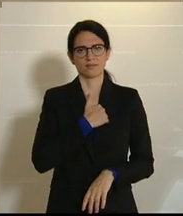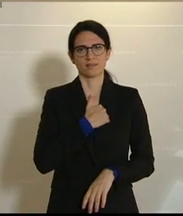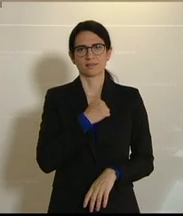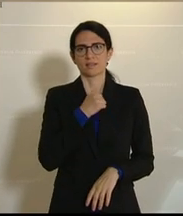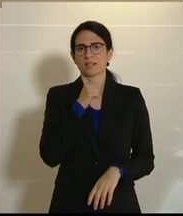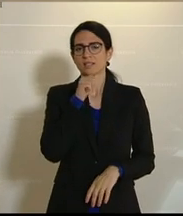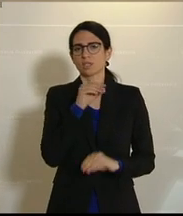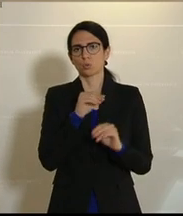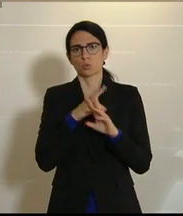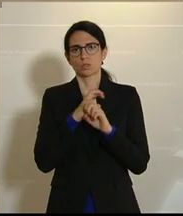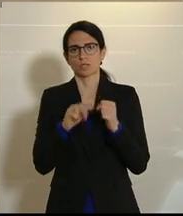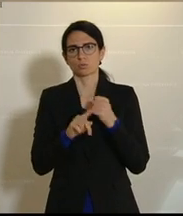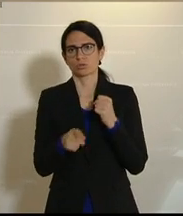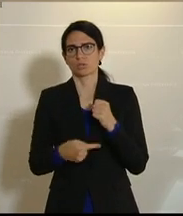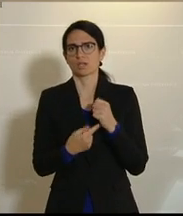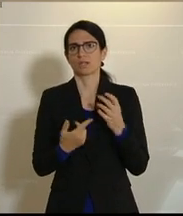andere Töpfe, andere